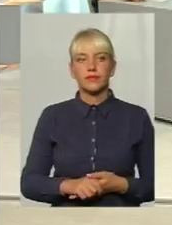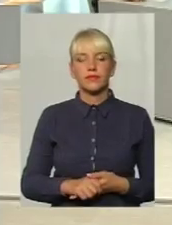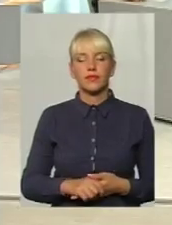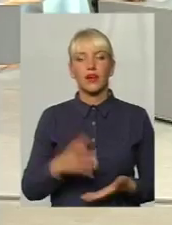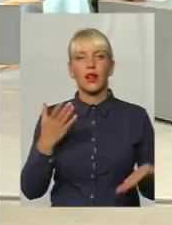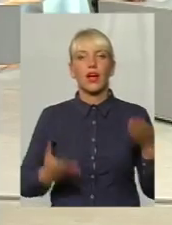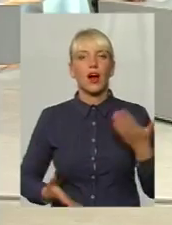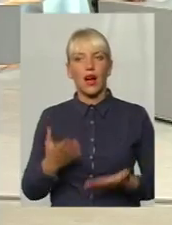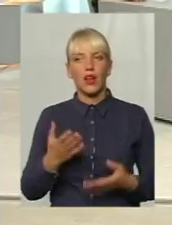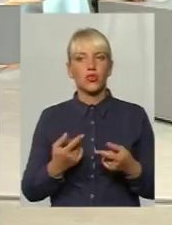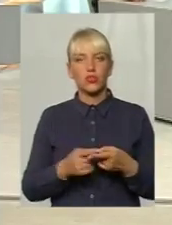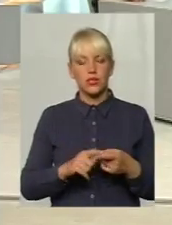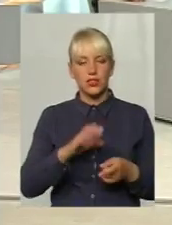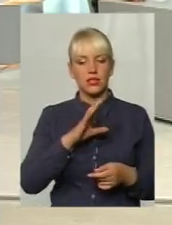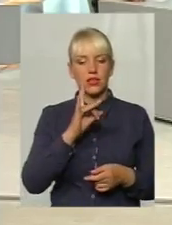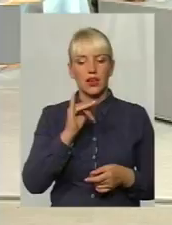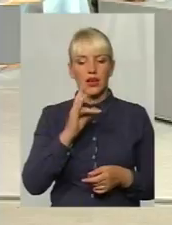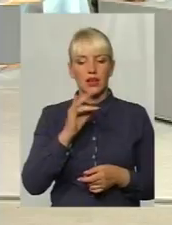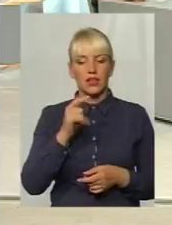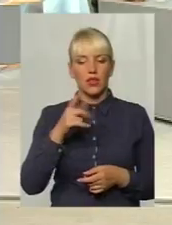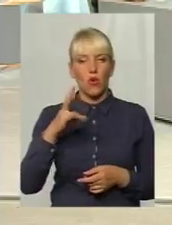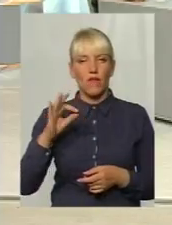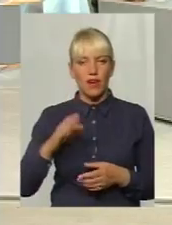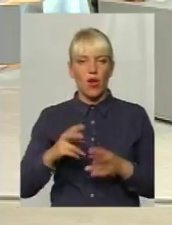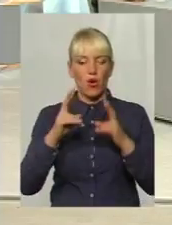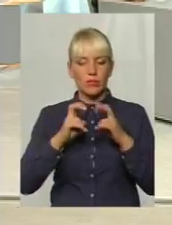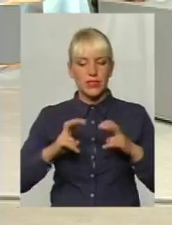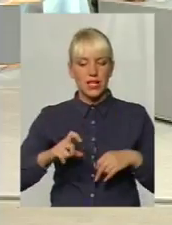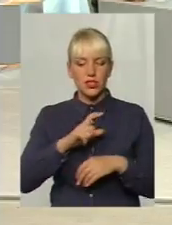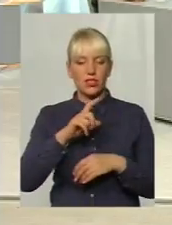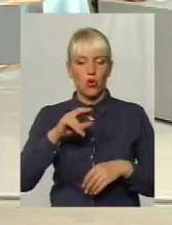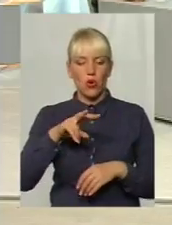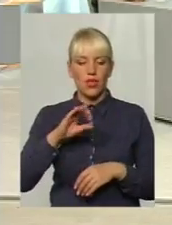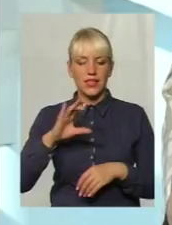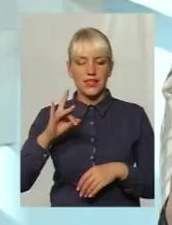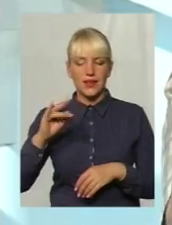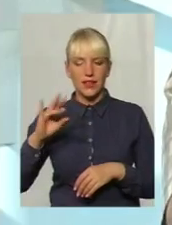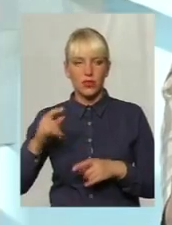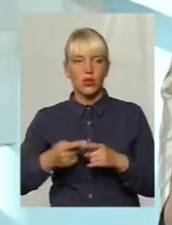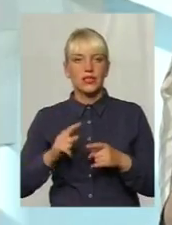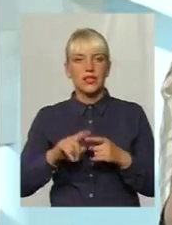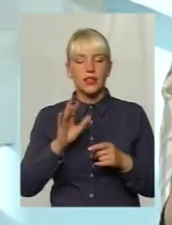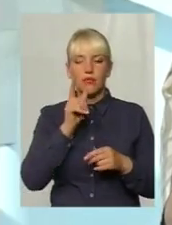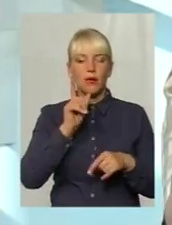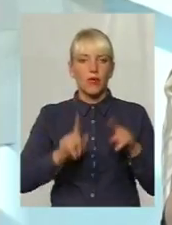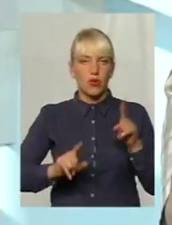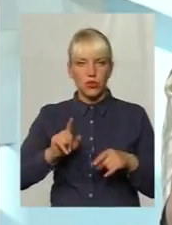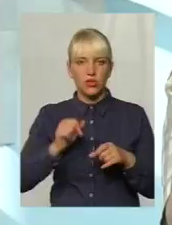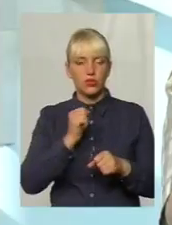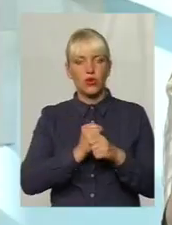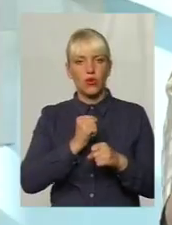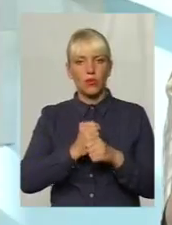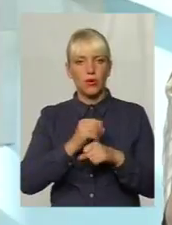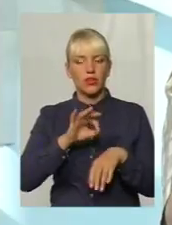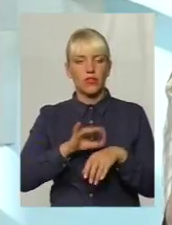Якщо це скринінгове обстеження холістерину, то, яке потрібно періодично робити всім хворим на серцеву суденні захворювання, то